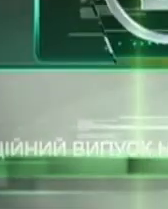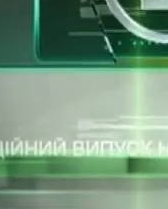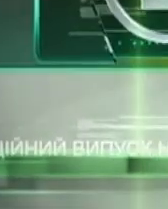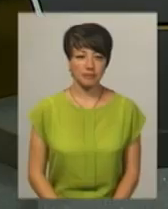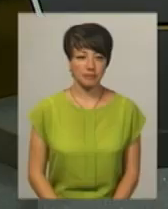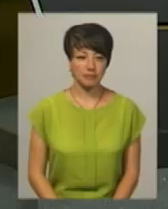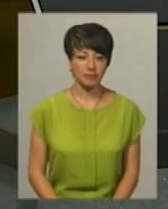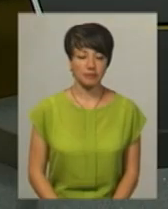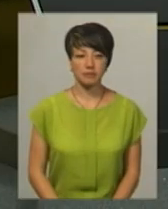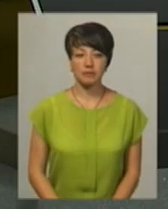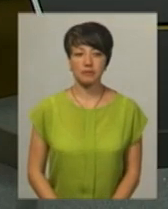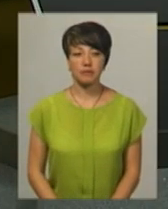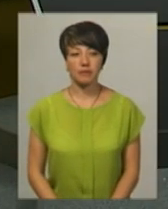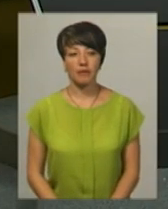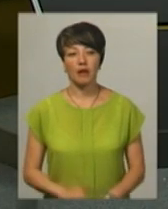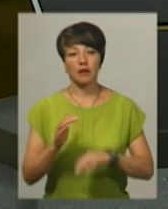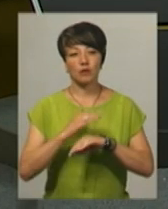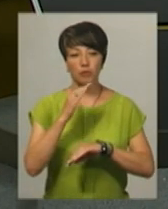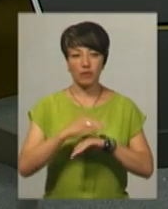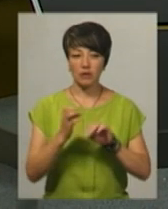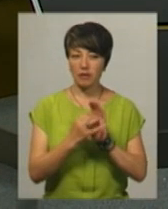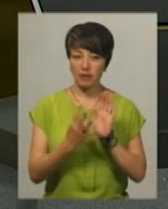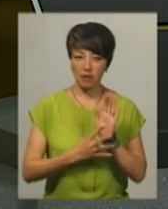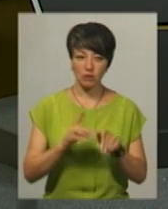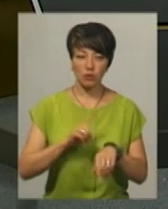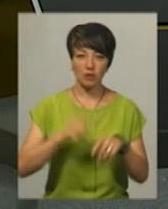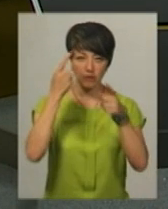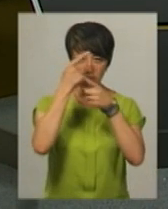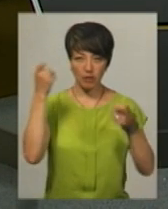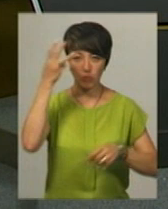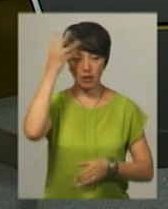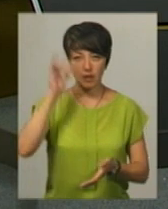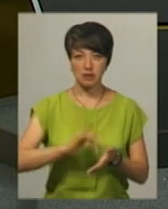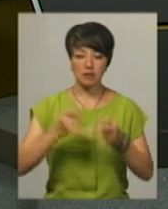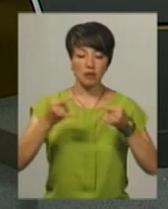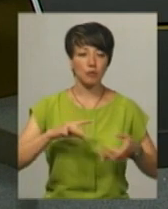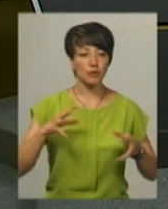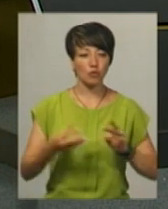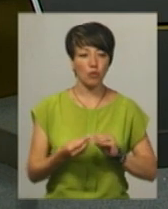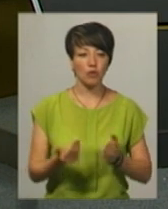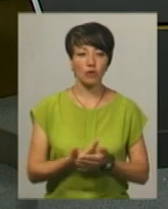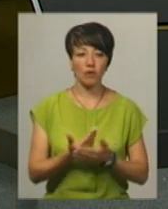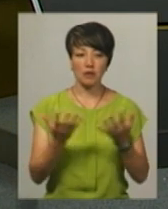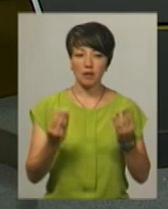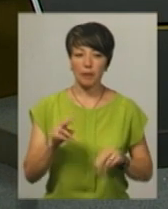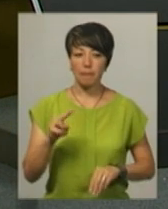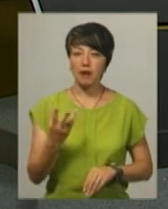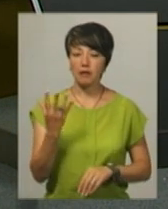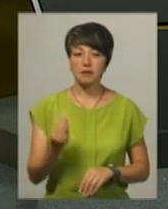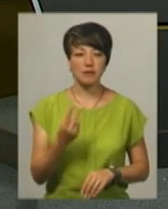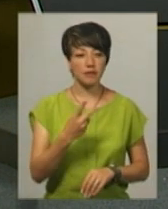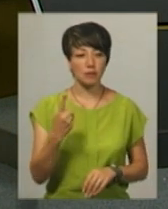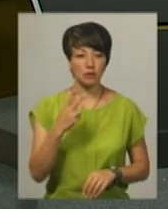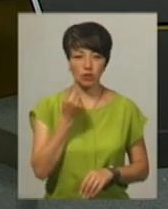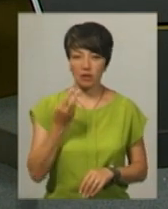Музика Добра вечора, 19-та година. В ефірі каналу «Поділяцентр» підсумковий випуск новин.'ятниці, 21